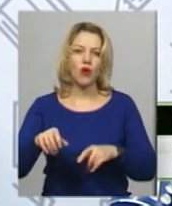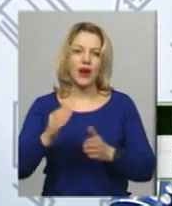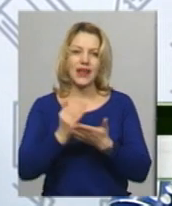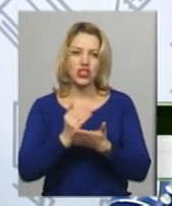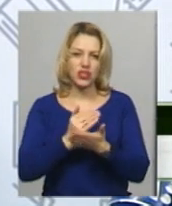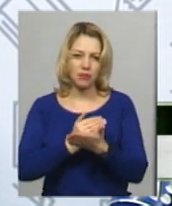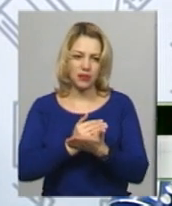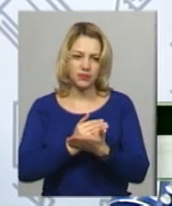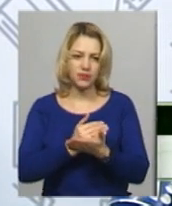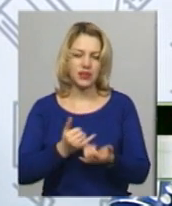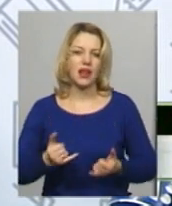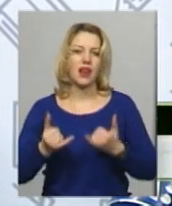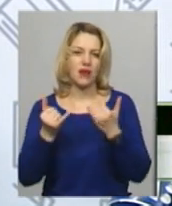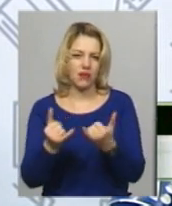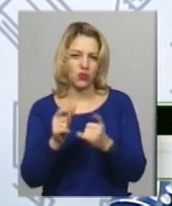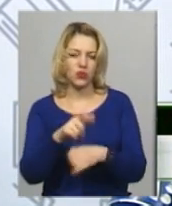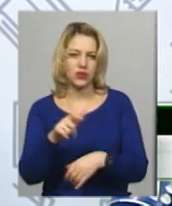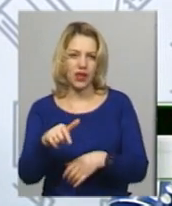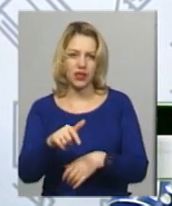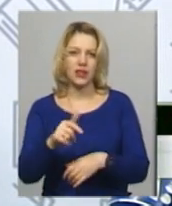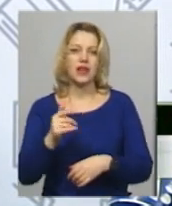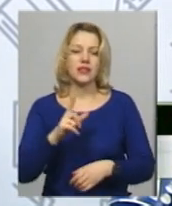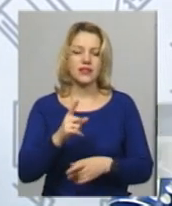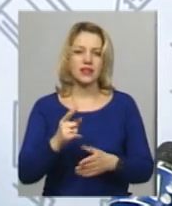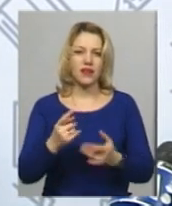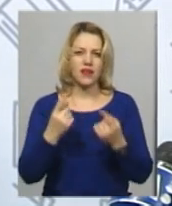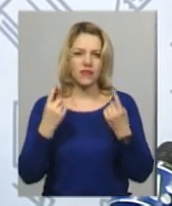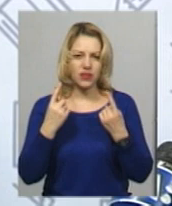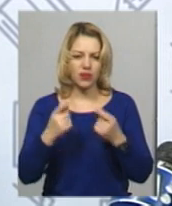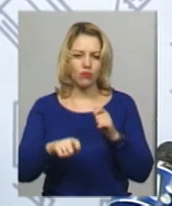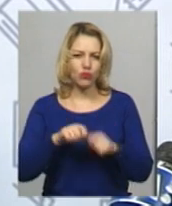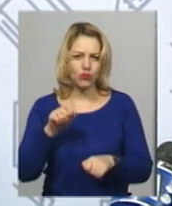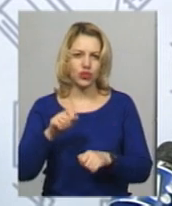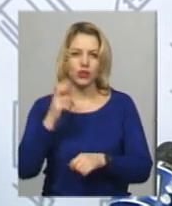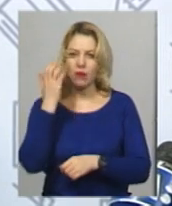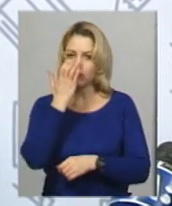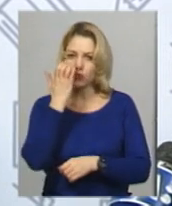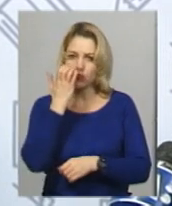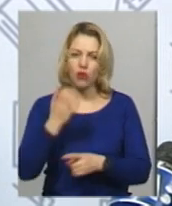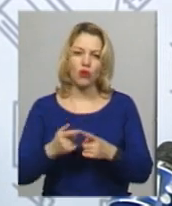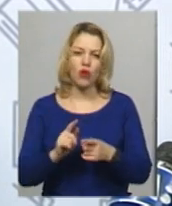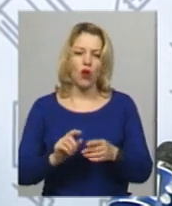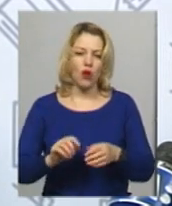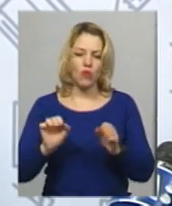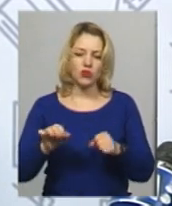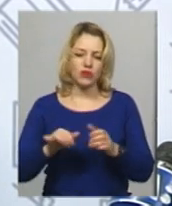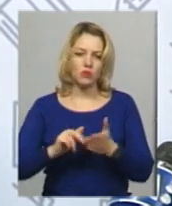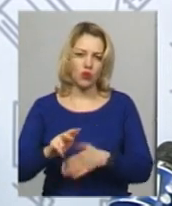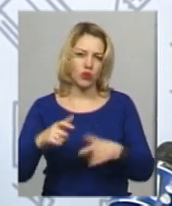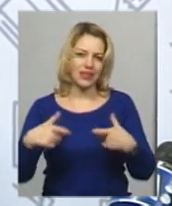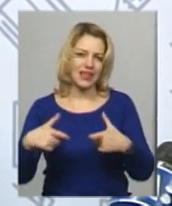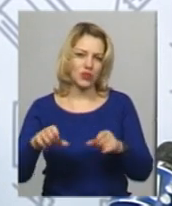для людей з глибокими порушеннями зору можливість проходити тестування з